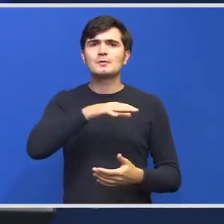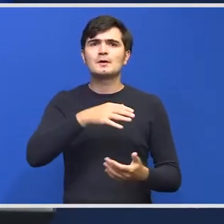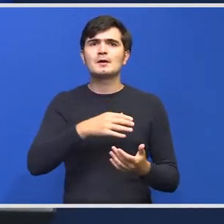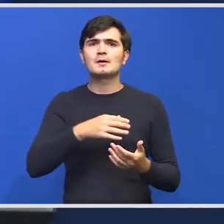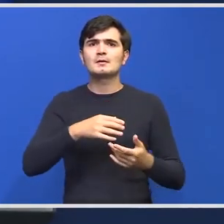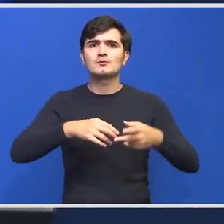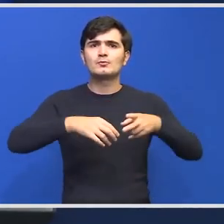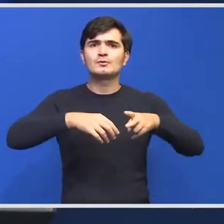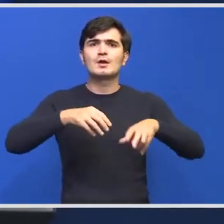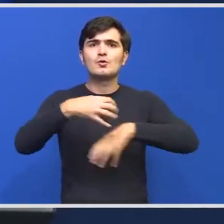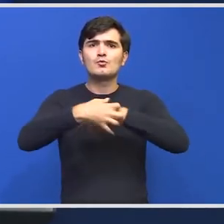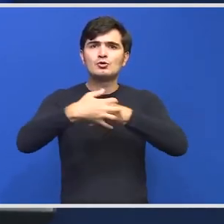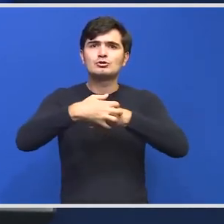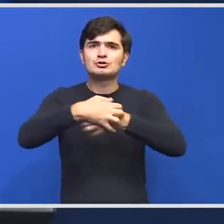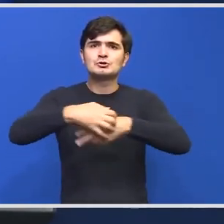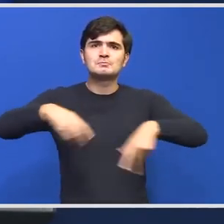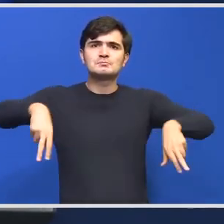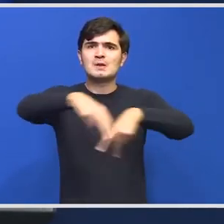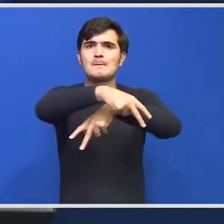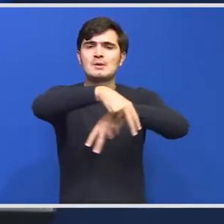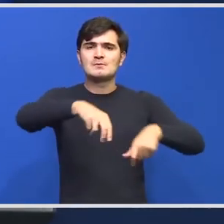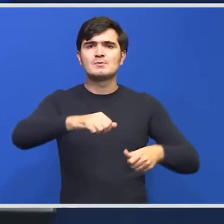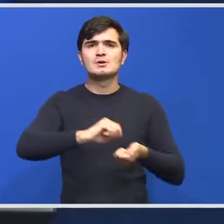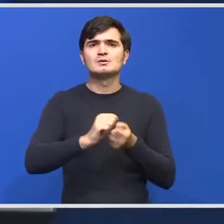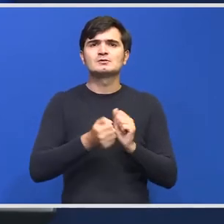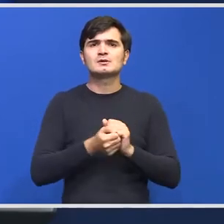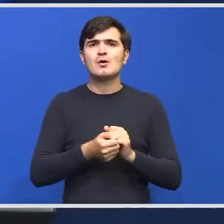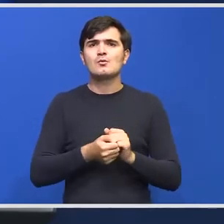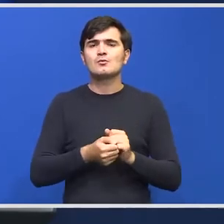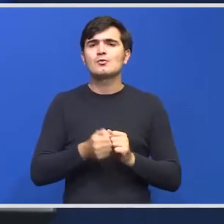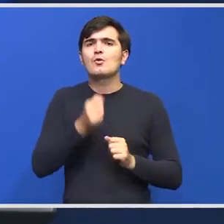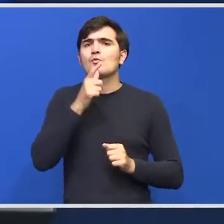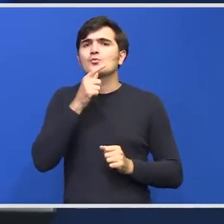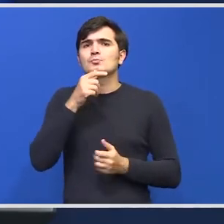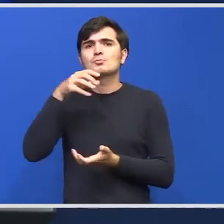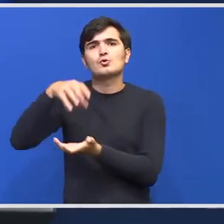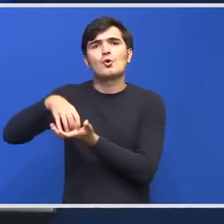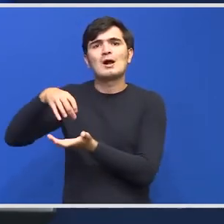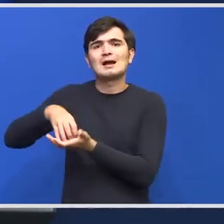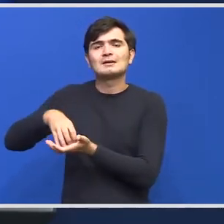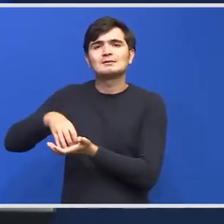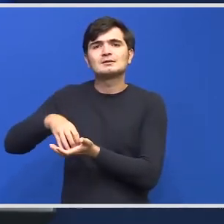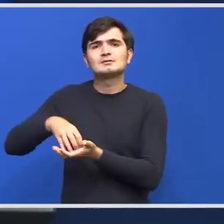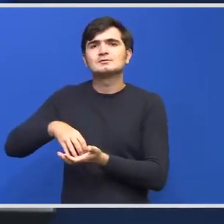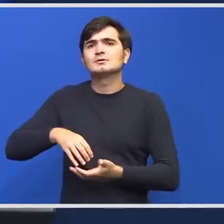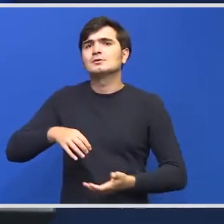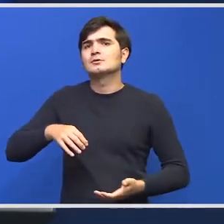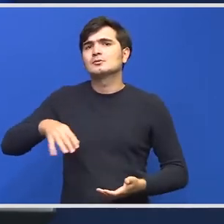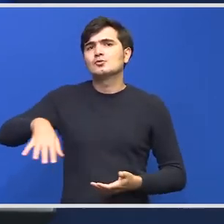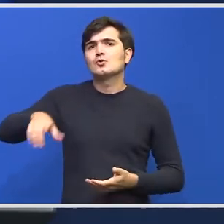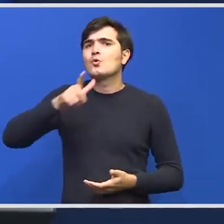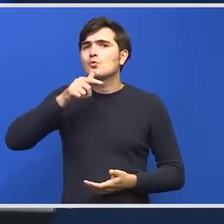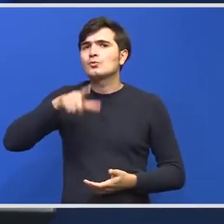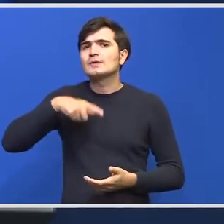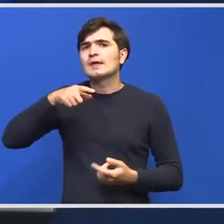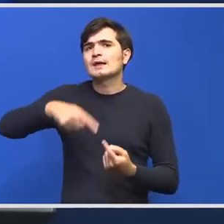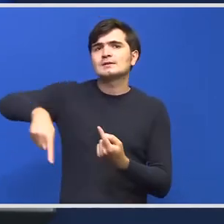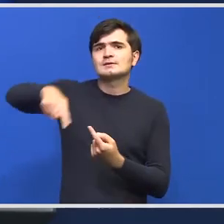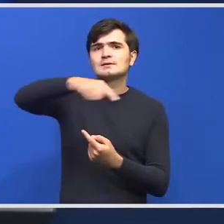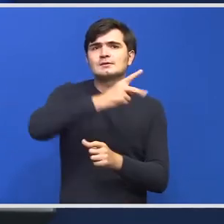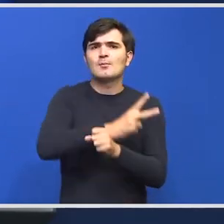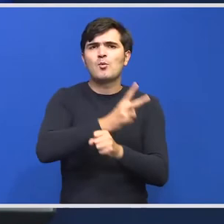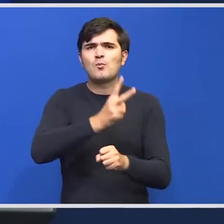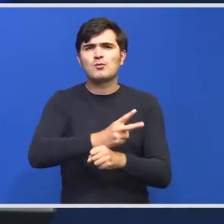a urșilor sau zone care sau localități ca în jurul căreia există o populație